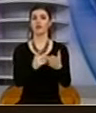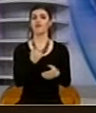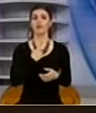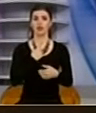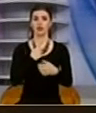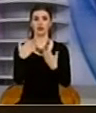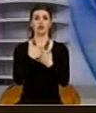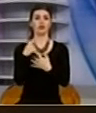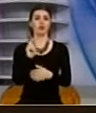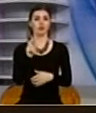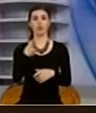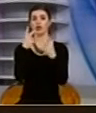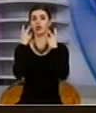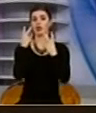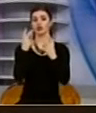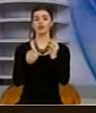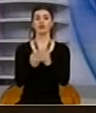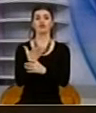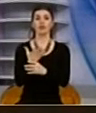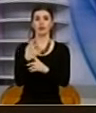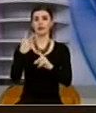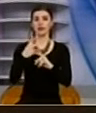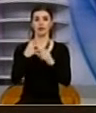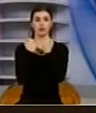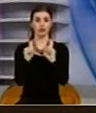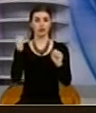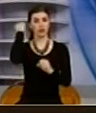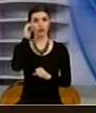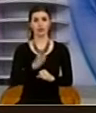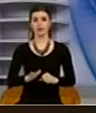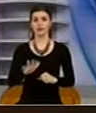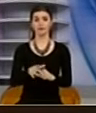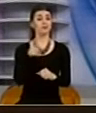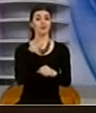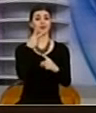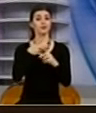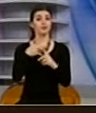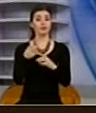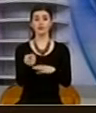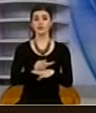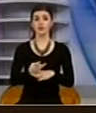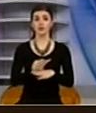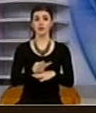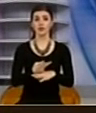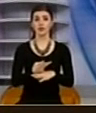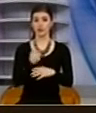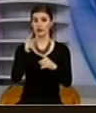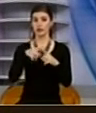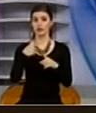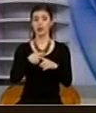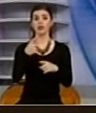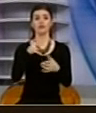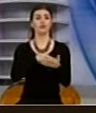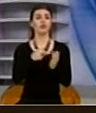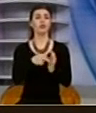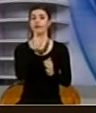sepse kështë një faktore rëndësishem drejt zhvillimit të media në Kosovë. Televizioni publik i Kosovës në munges të zhjidit se problemit të